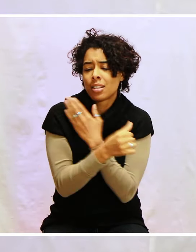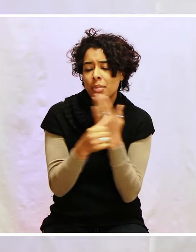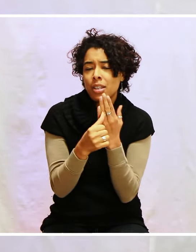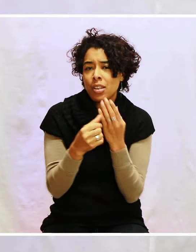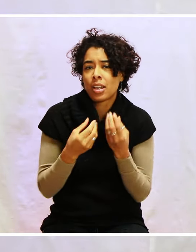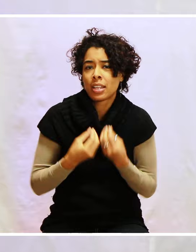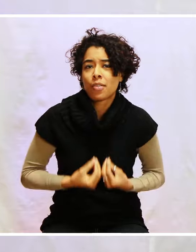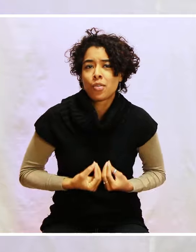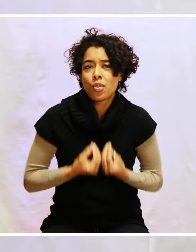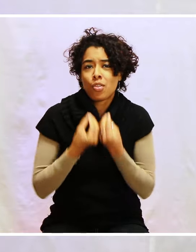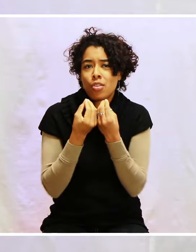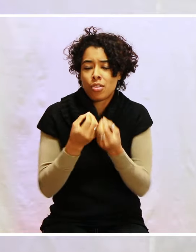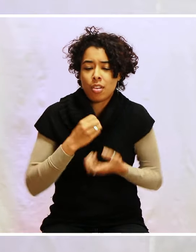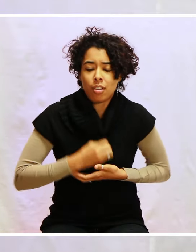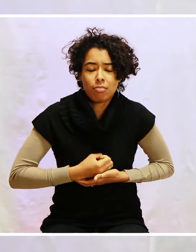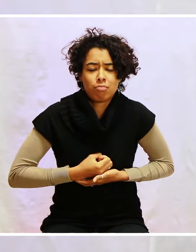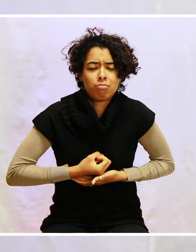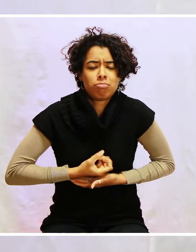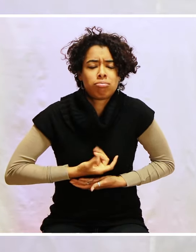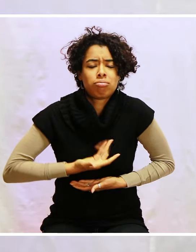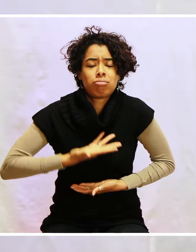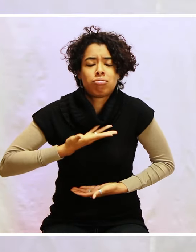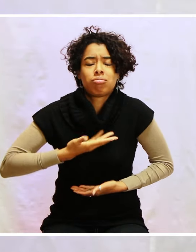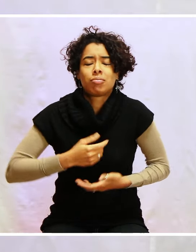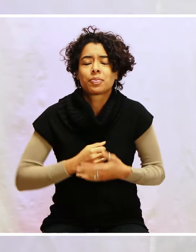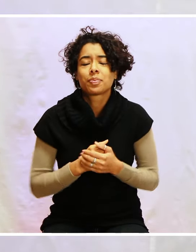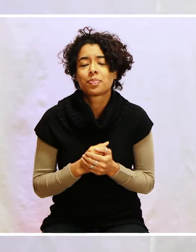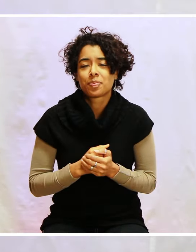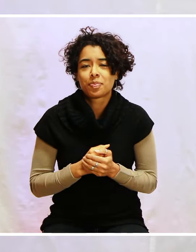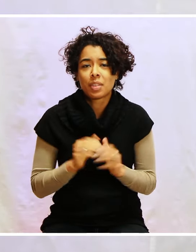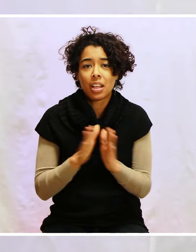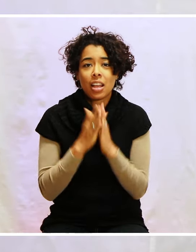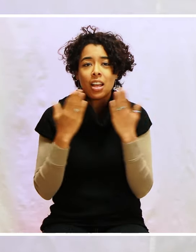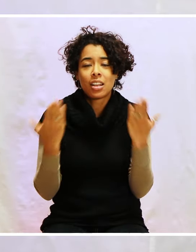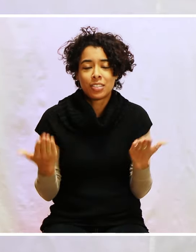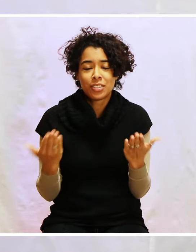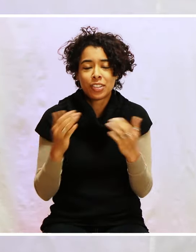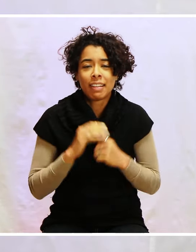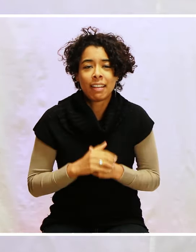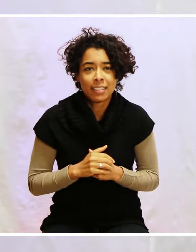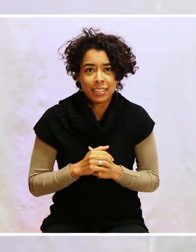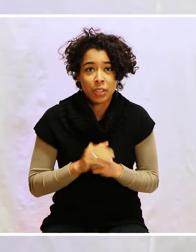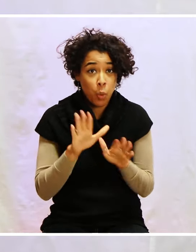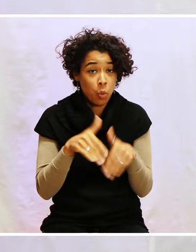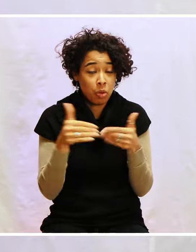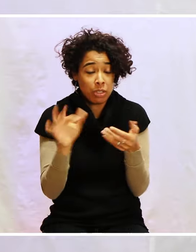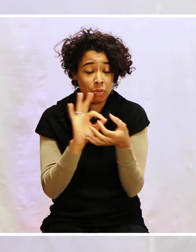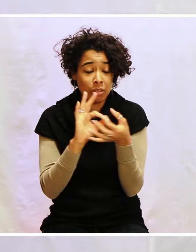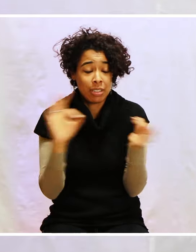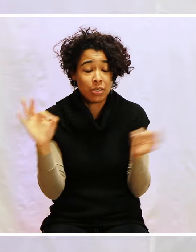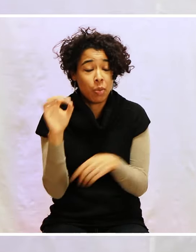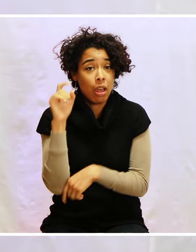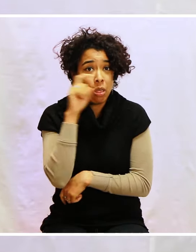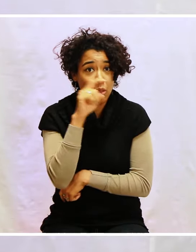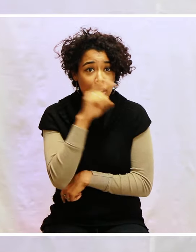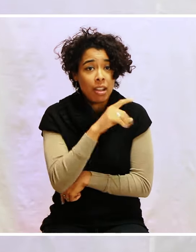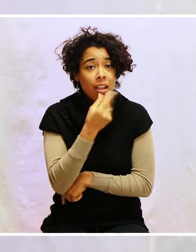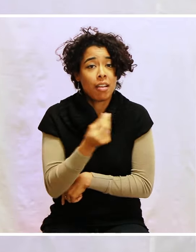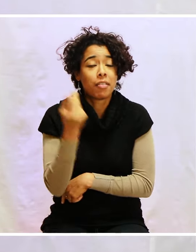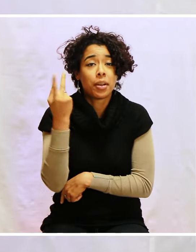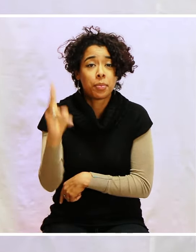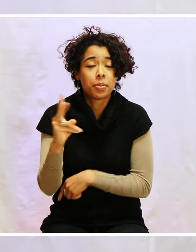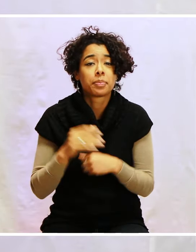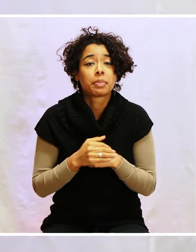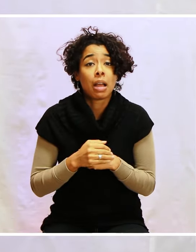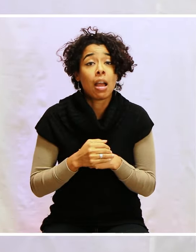du fruit dans vos vies. Genèse chapitre 29, verset 34, toujours l'histoire de Léa avec ses enfants. Elle